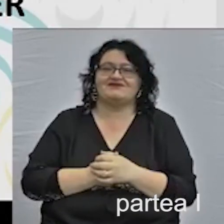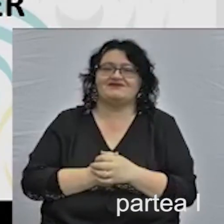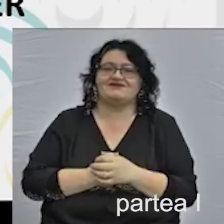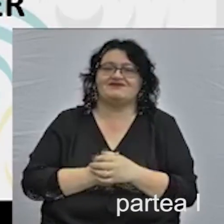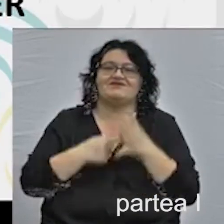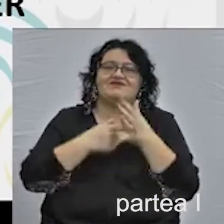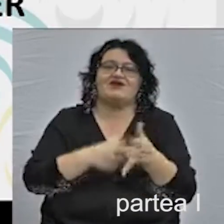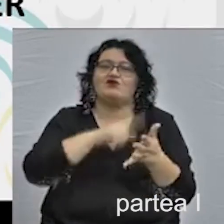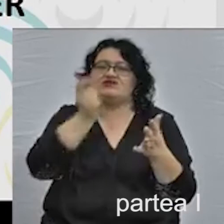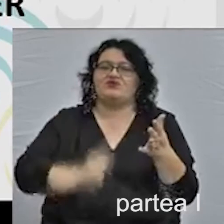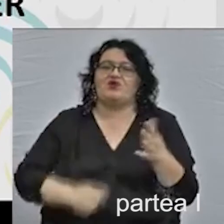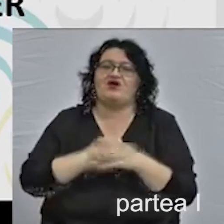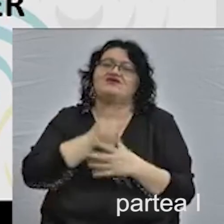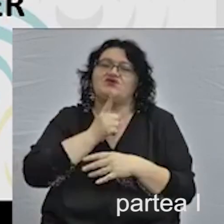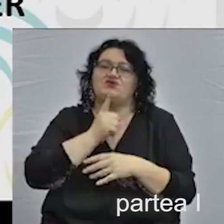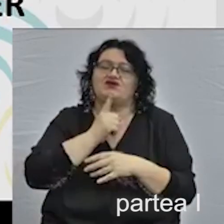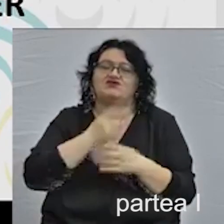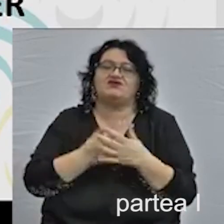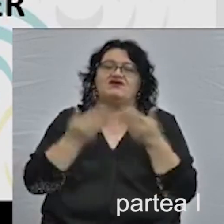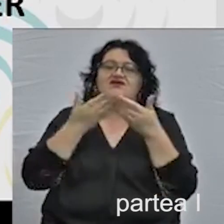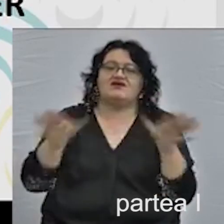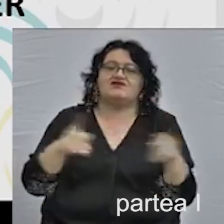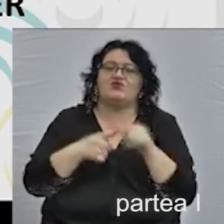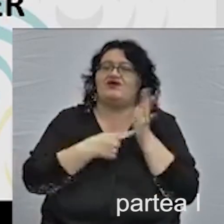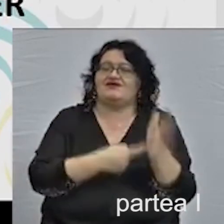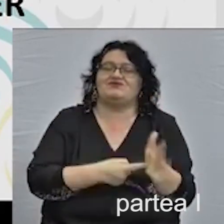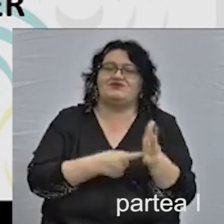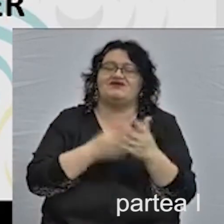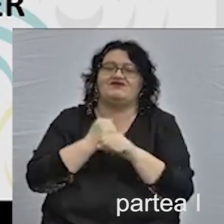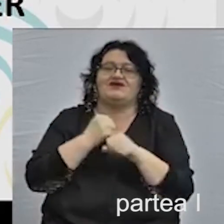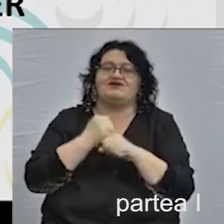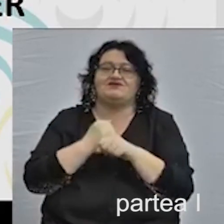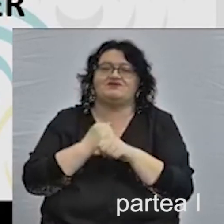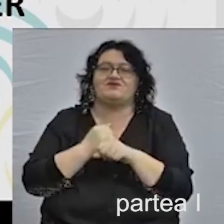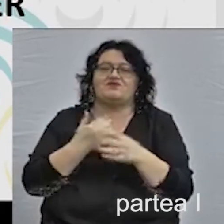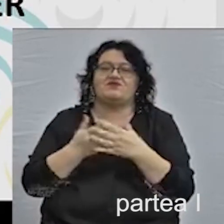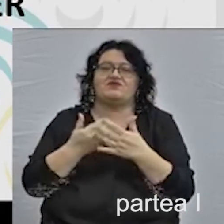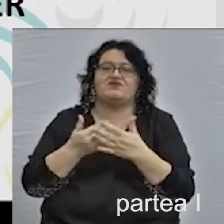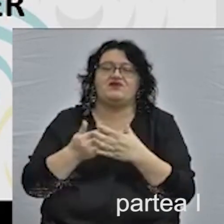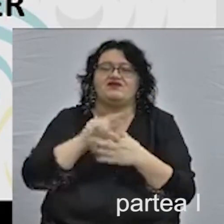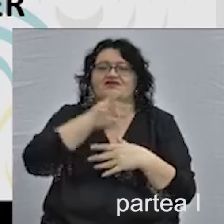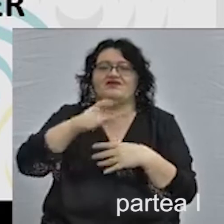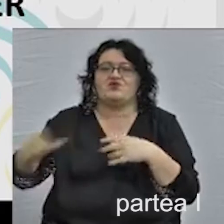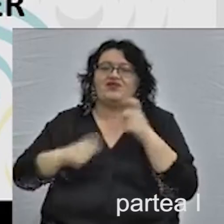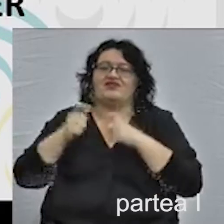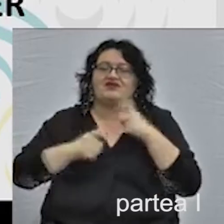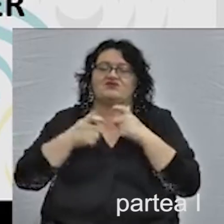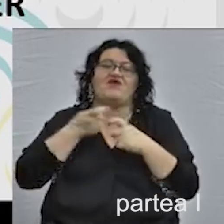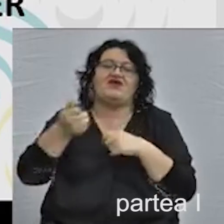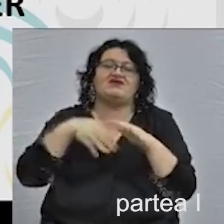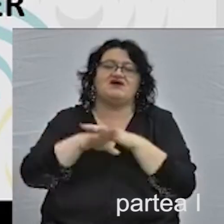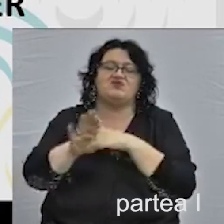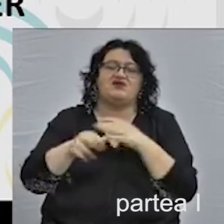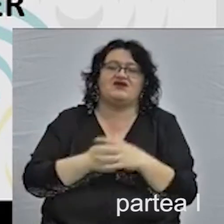Așadar, acest proiect se intitulează Rediscover, Expose and Explore the Council Jewish Heritage of the Danube Region. Este finanțat